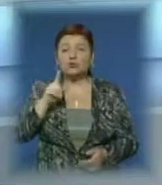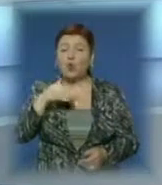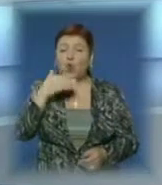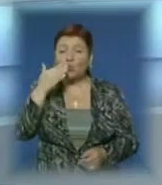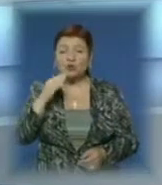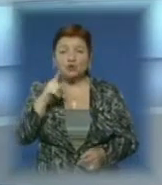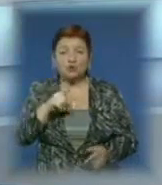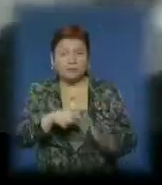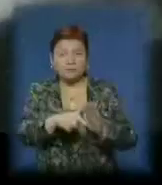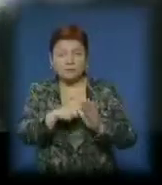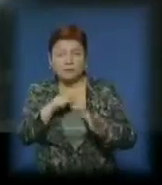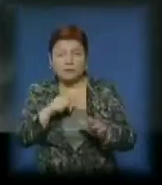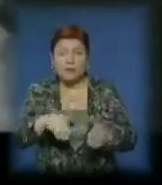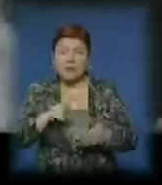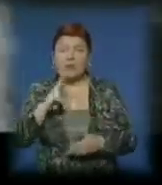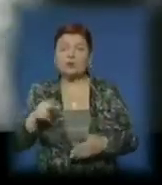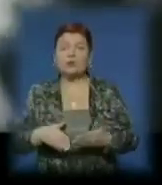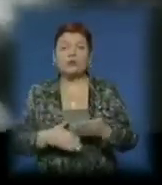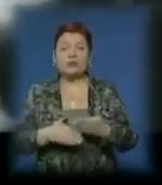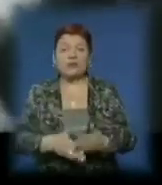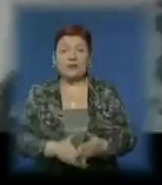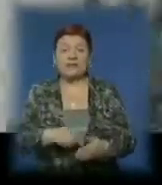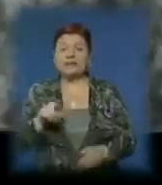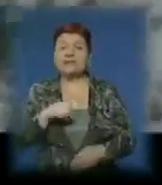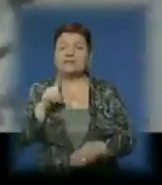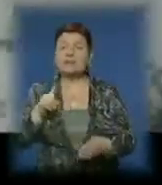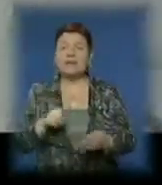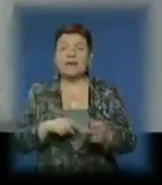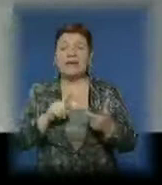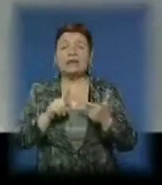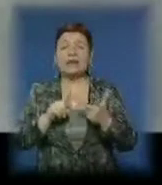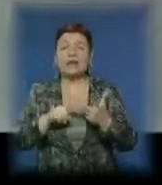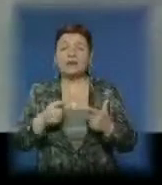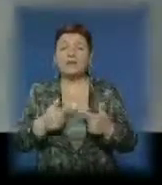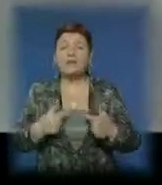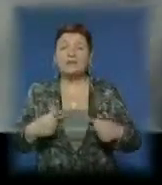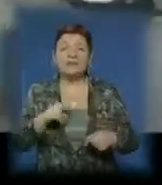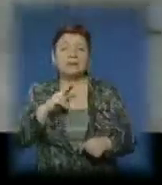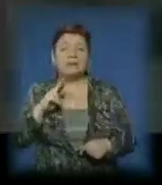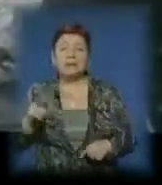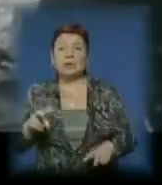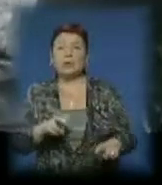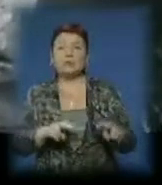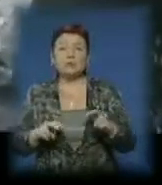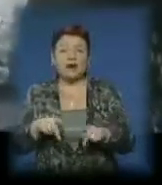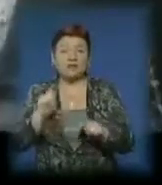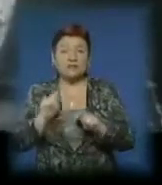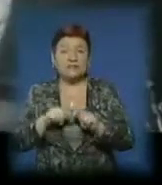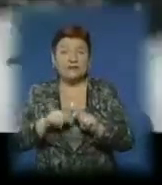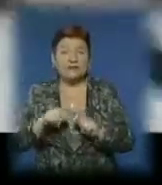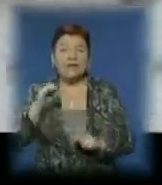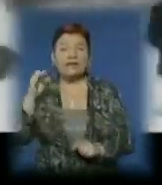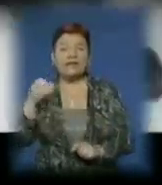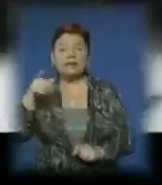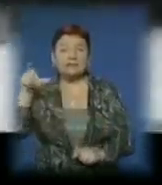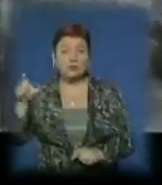вивідати розвідникам і хто їм допомагав? Відповідь на ці питання десь третій відділ, який розшукав очевидців, дослідників та істориків,